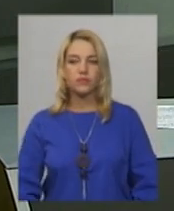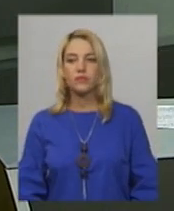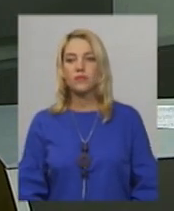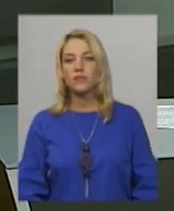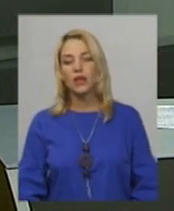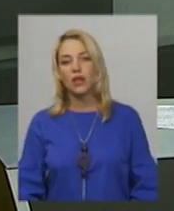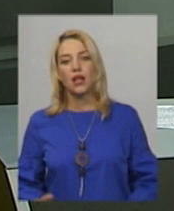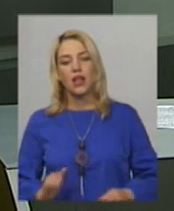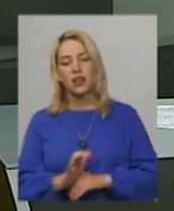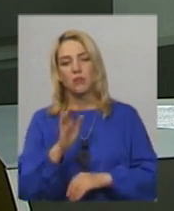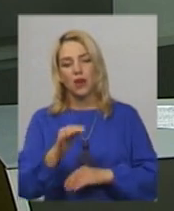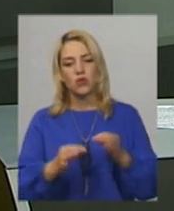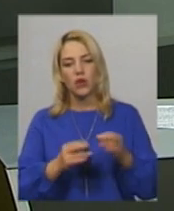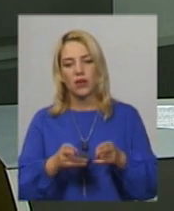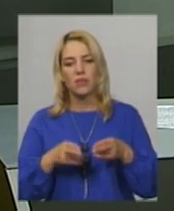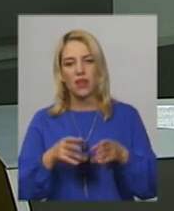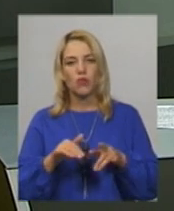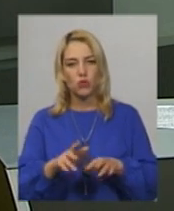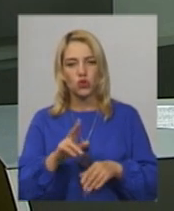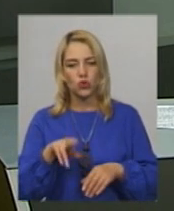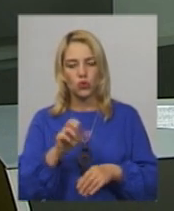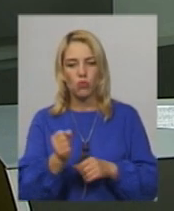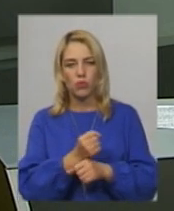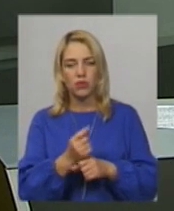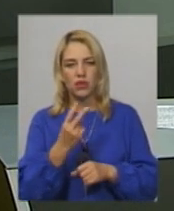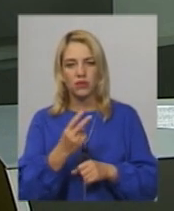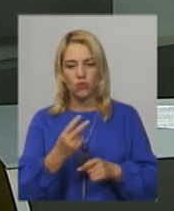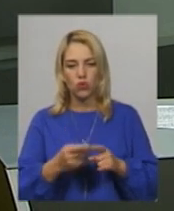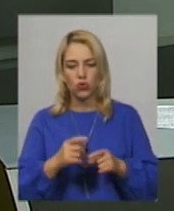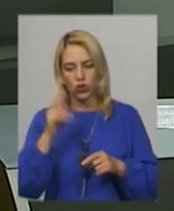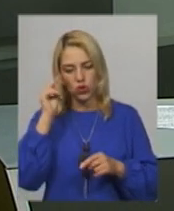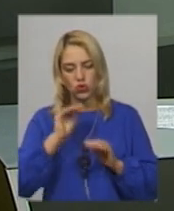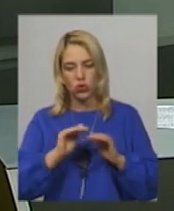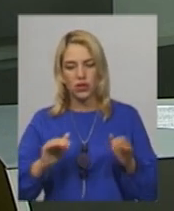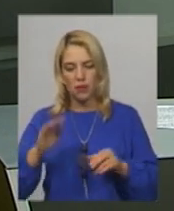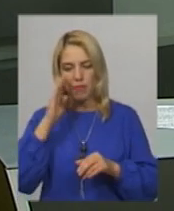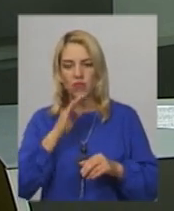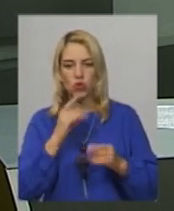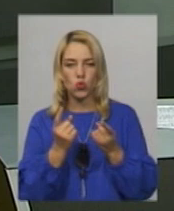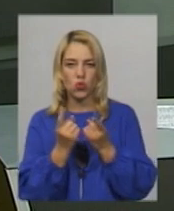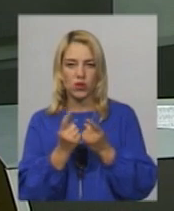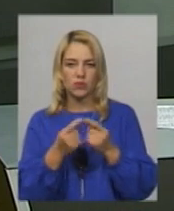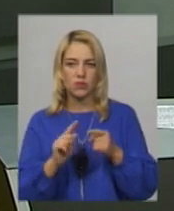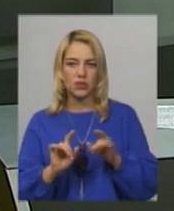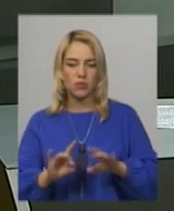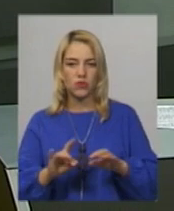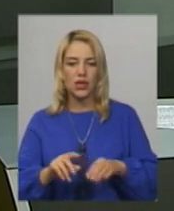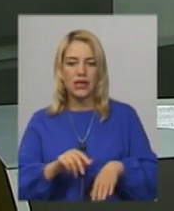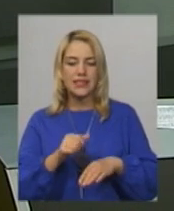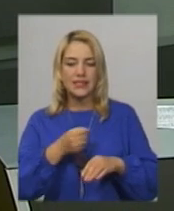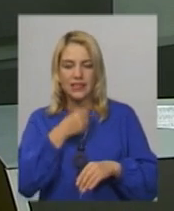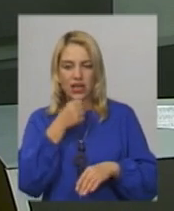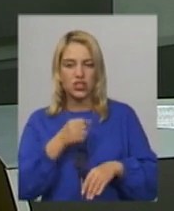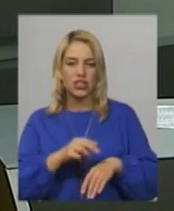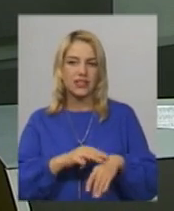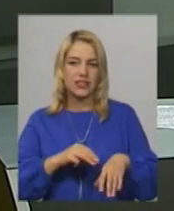Направлене до суду кримінальне провадження стосовно побиття двох школярів батьком однокласника. Про це повідомляє старший інспектор у сектору